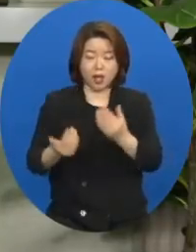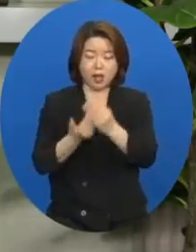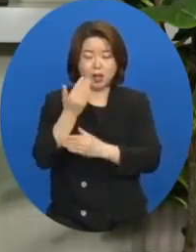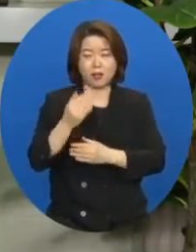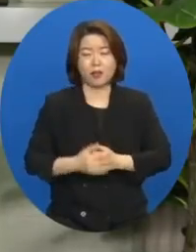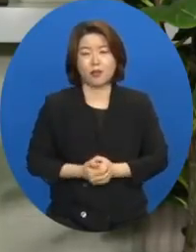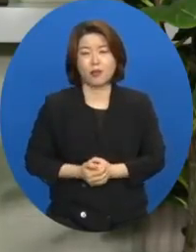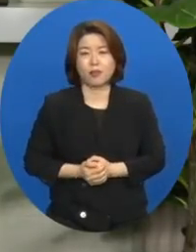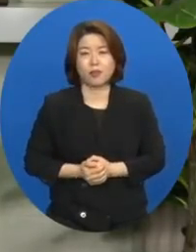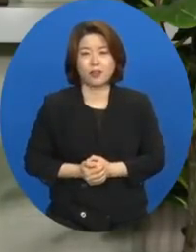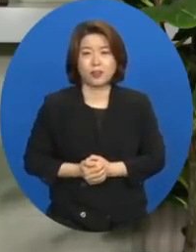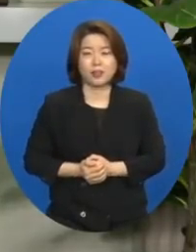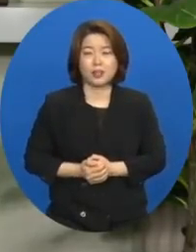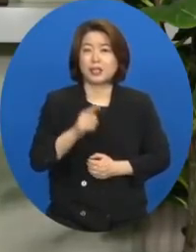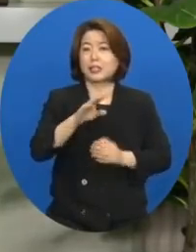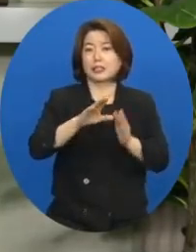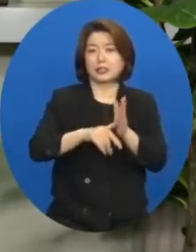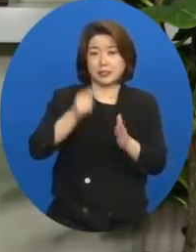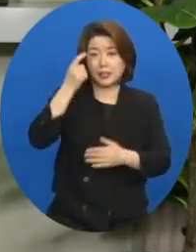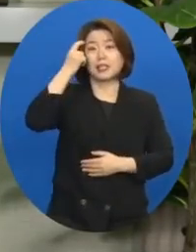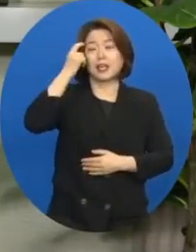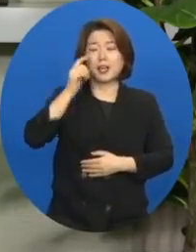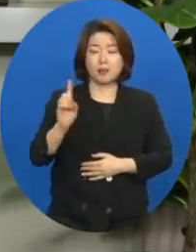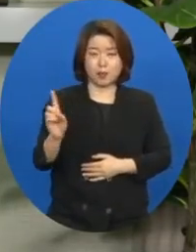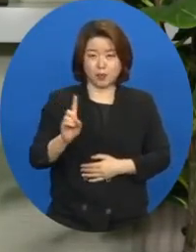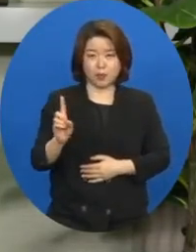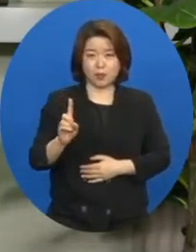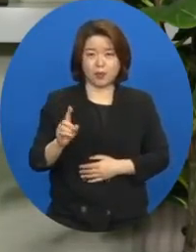됐습니다. 그때 깨달은 것이